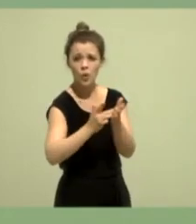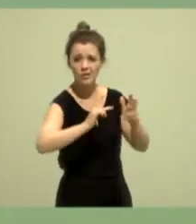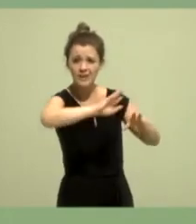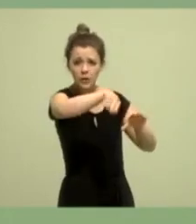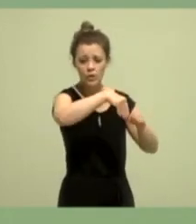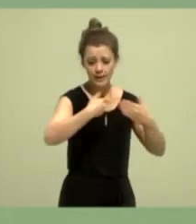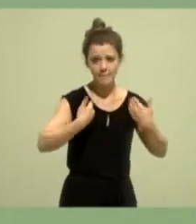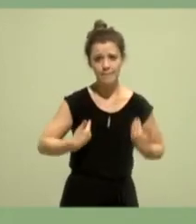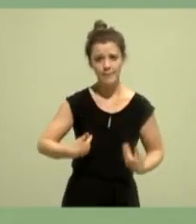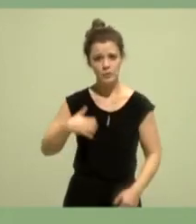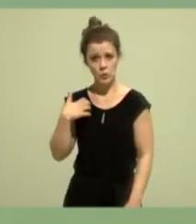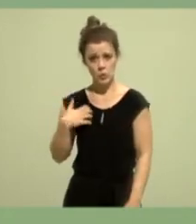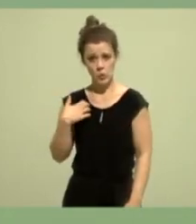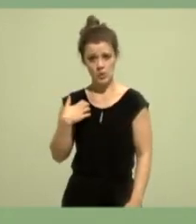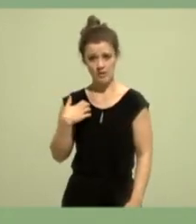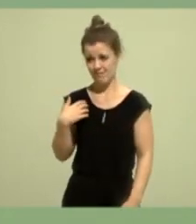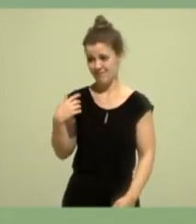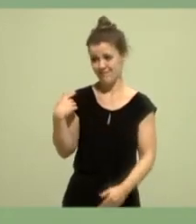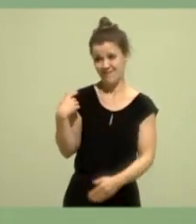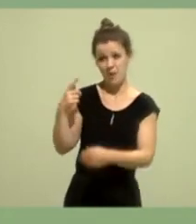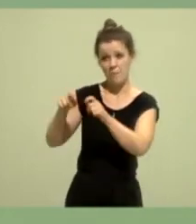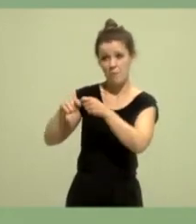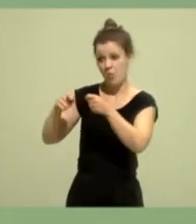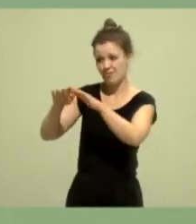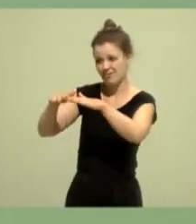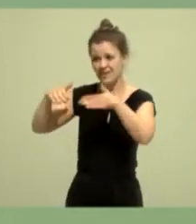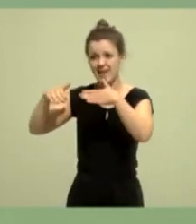den unsäglichen Paragraf 219a abgeschafft.